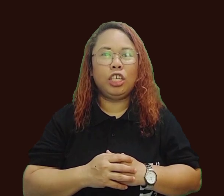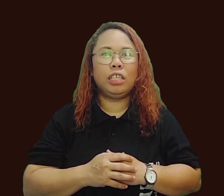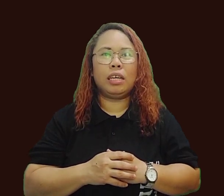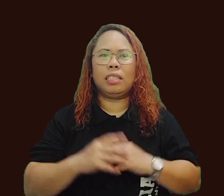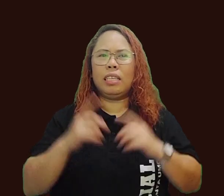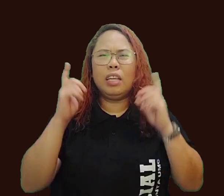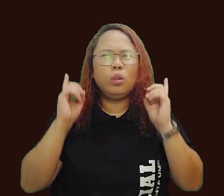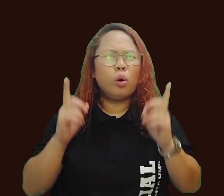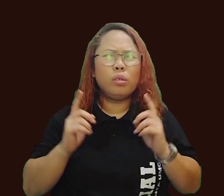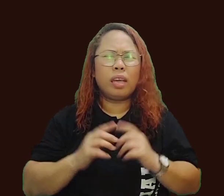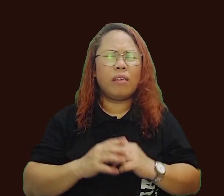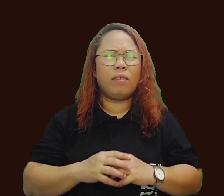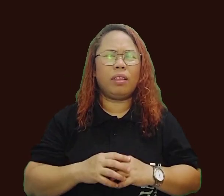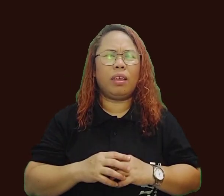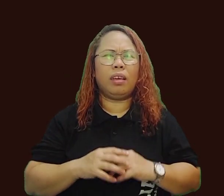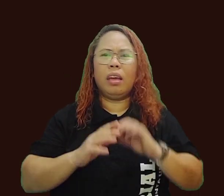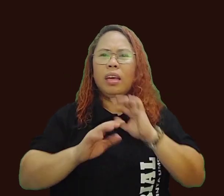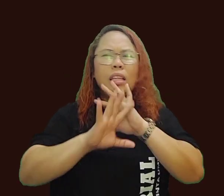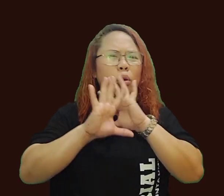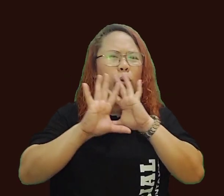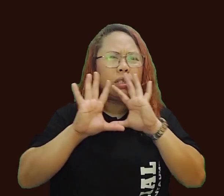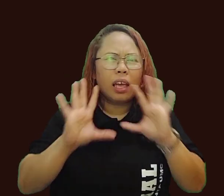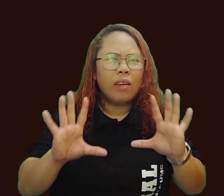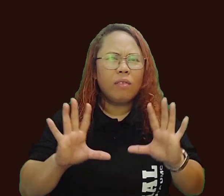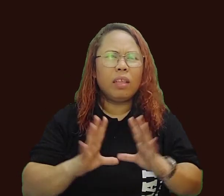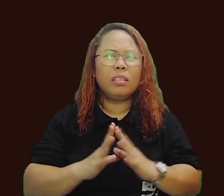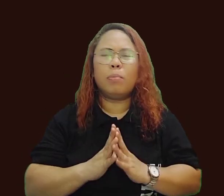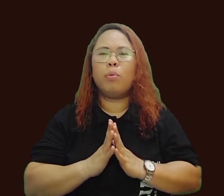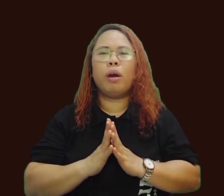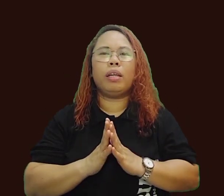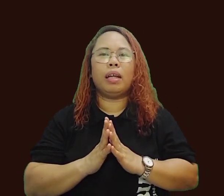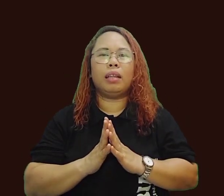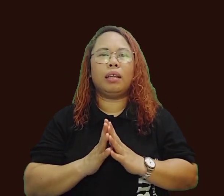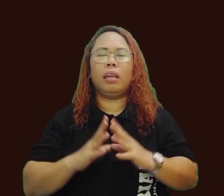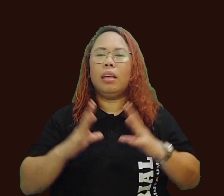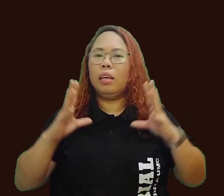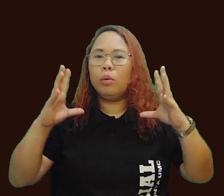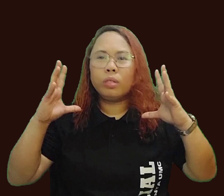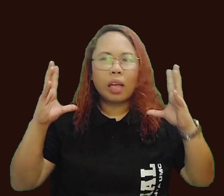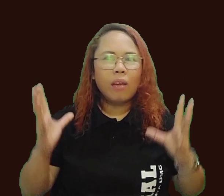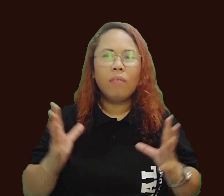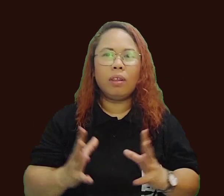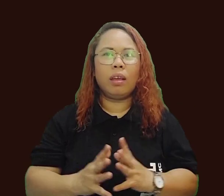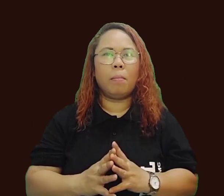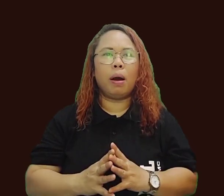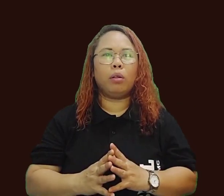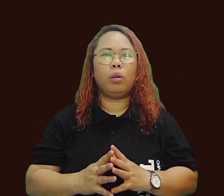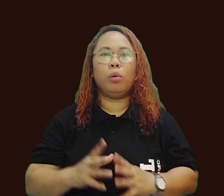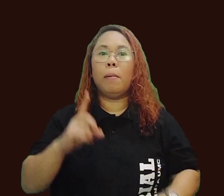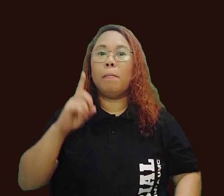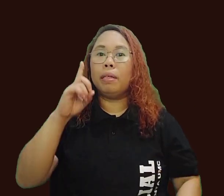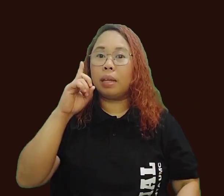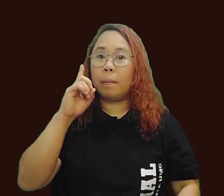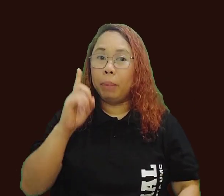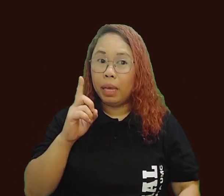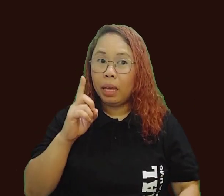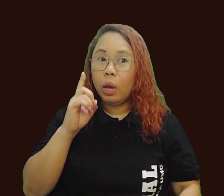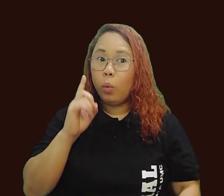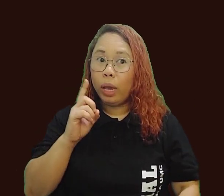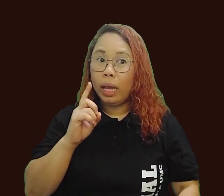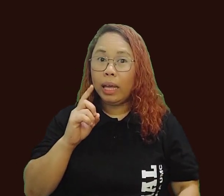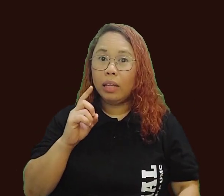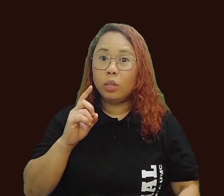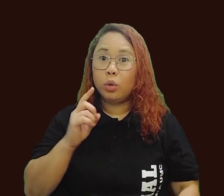Jesus. He knows everything. He knows everything sa buhay natin. He knows everything about you. Basta